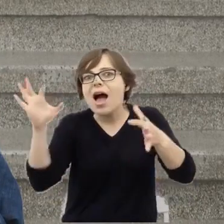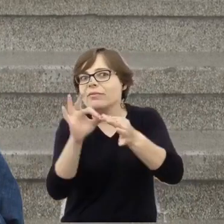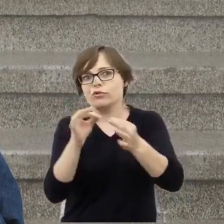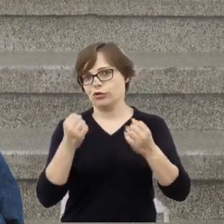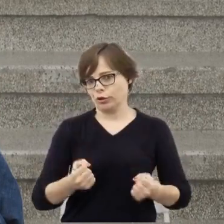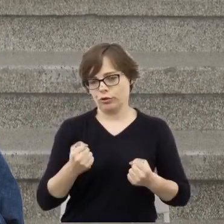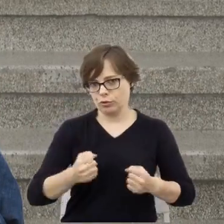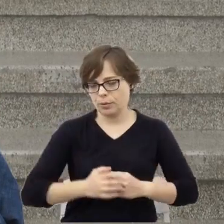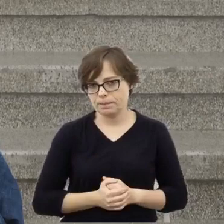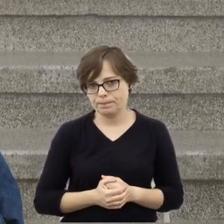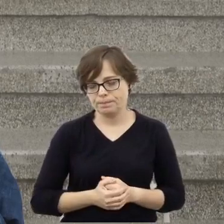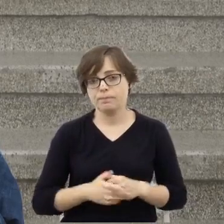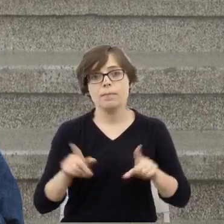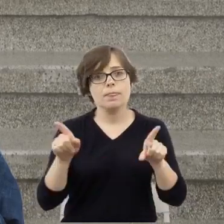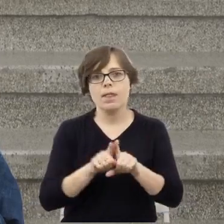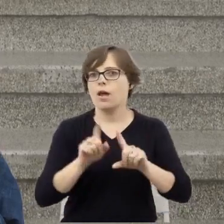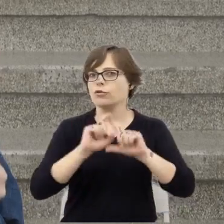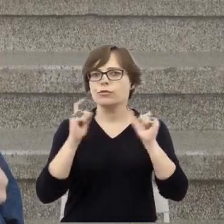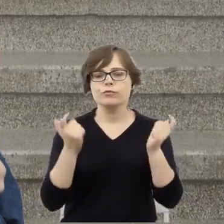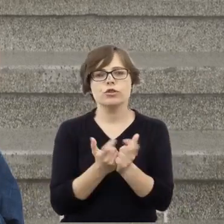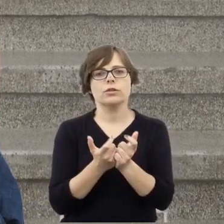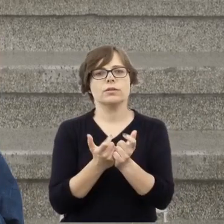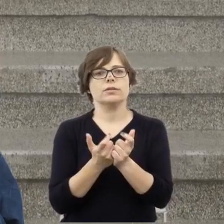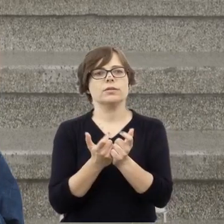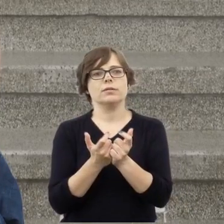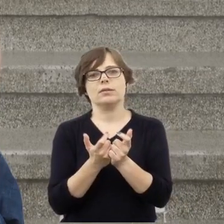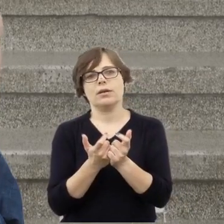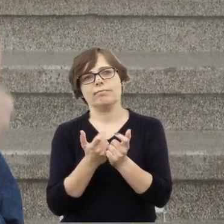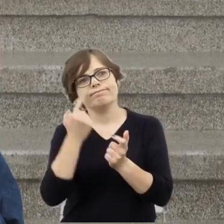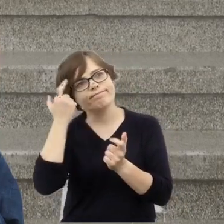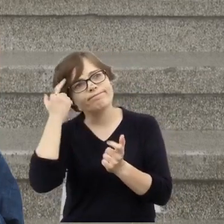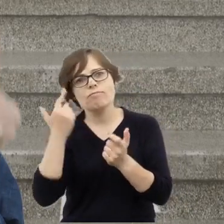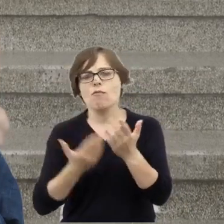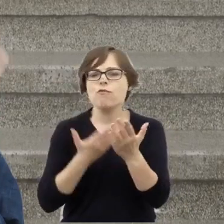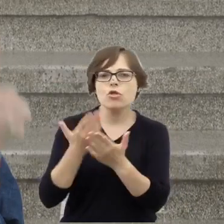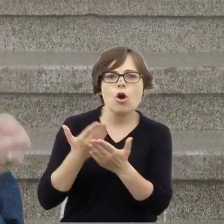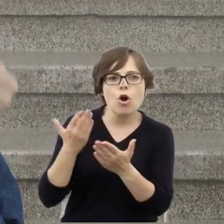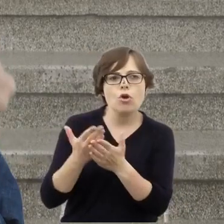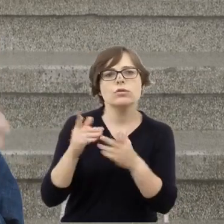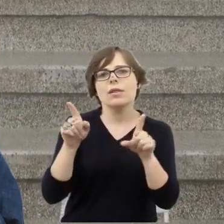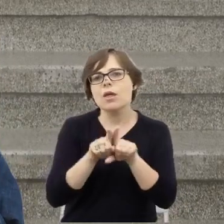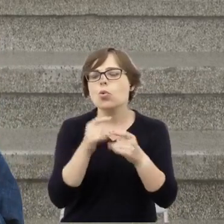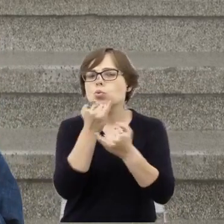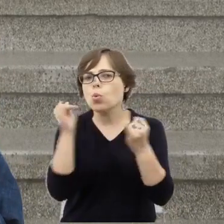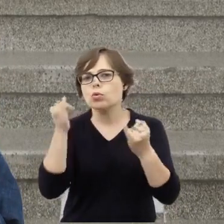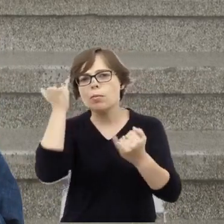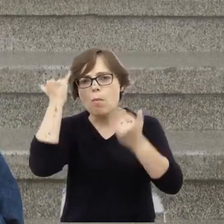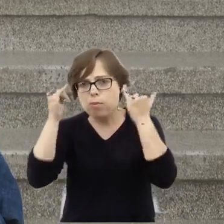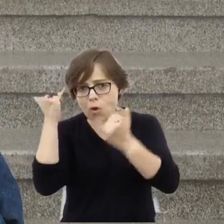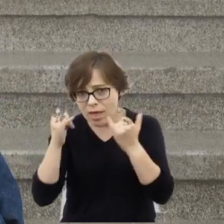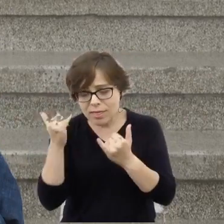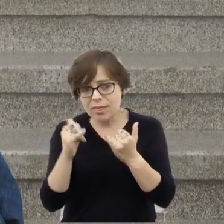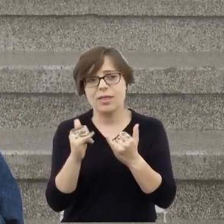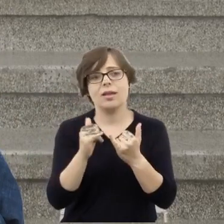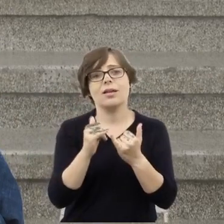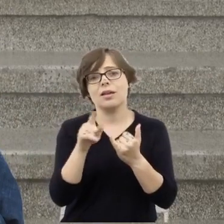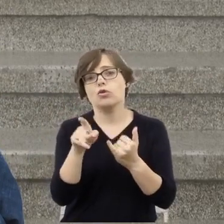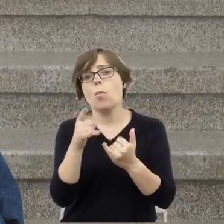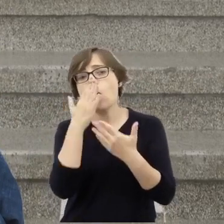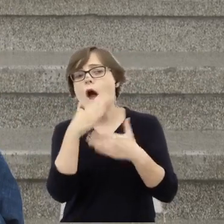Wszystkie wnioski, również ze wskazaniem na błędy i nierozstrzygalności są w mojej książce,